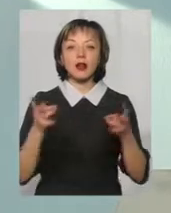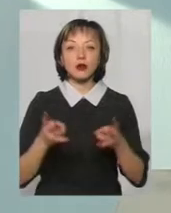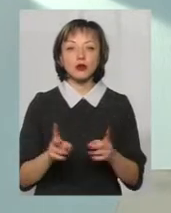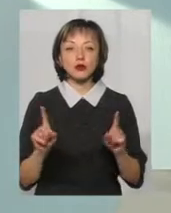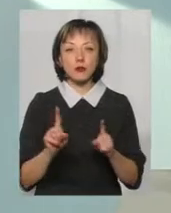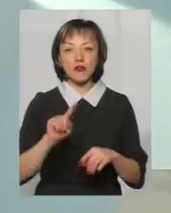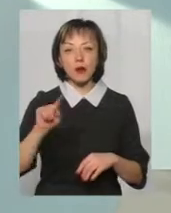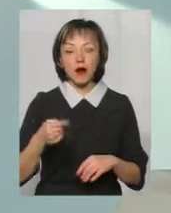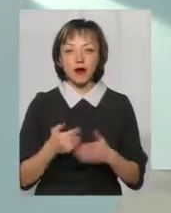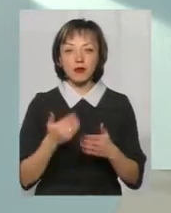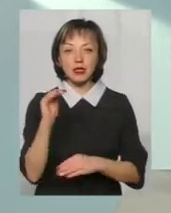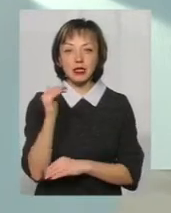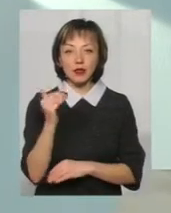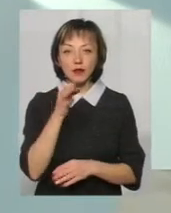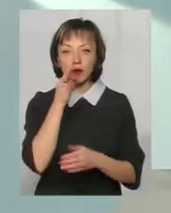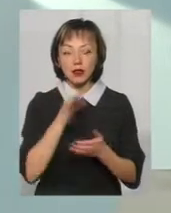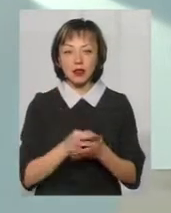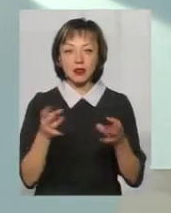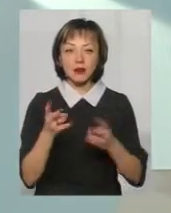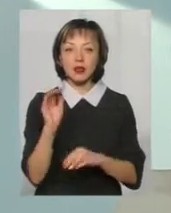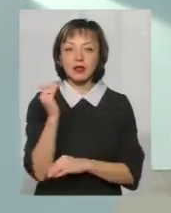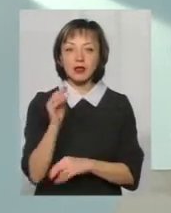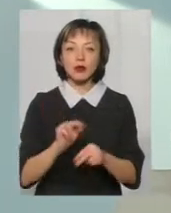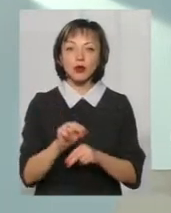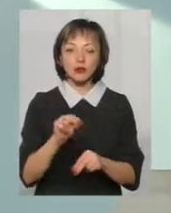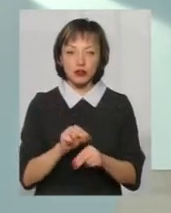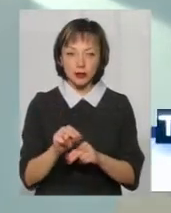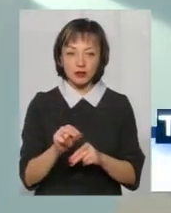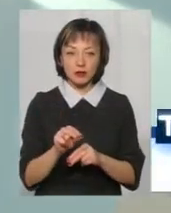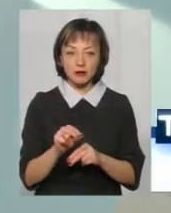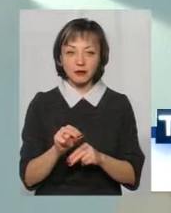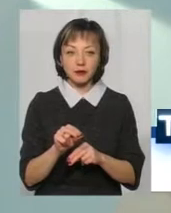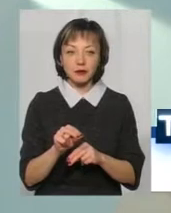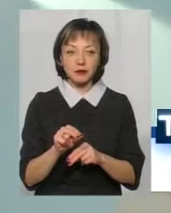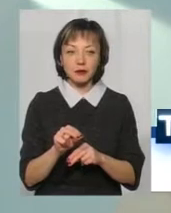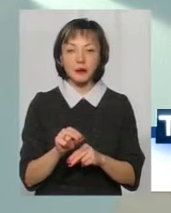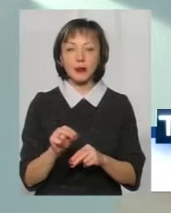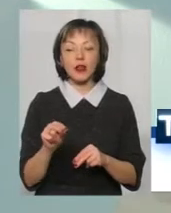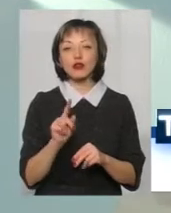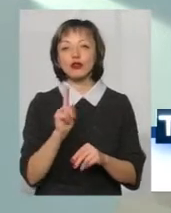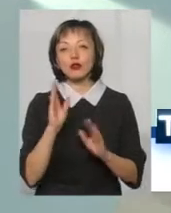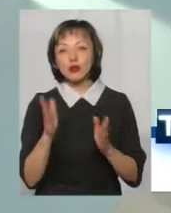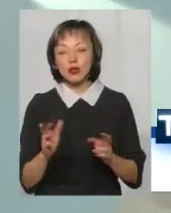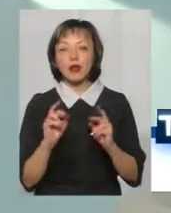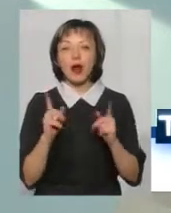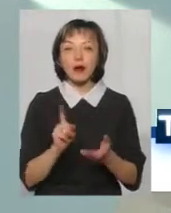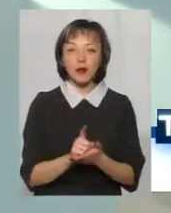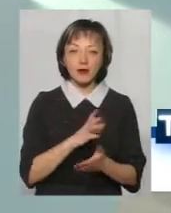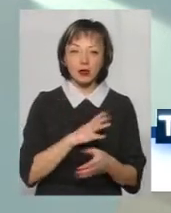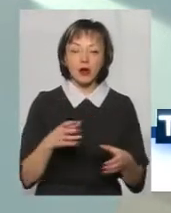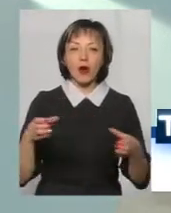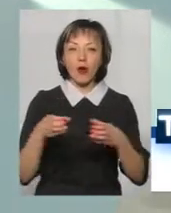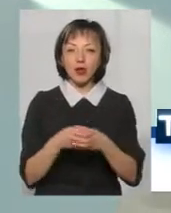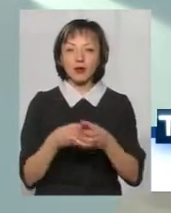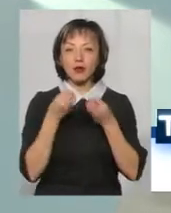вимагати від дитини міри відповідальності, треба дитину навчити, як має бути і що має бути. Розумієте, а колектив, воно добре,